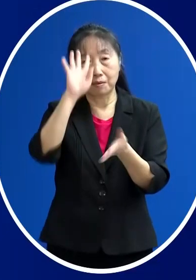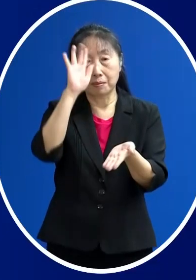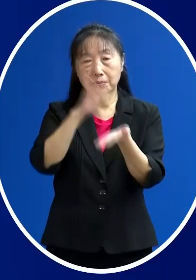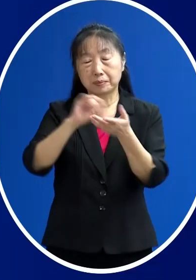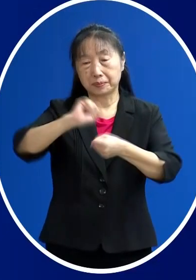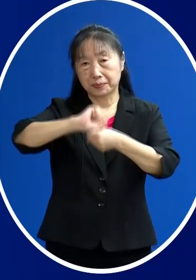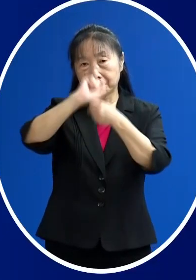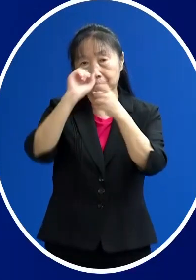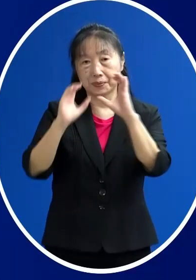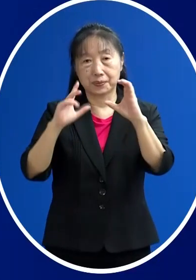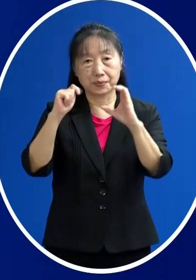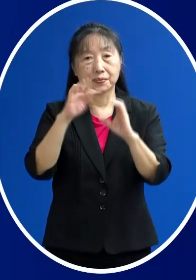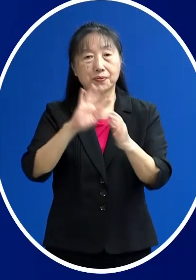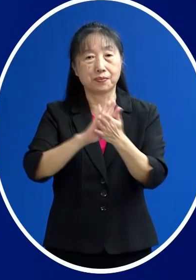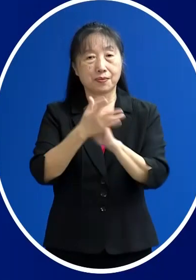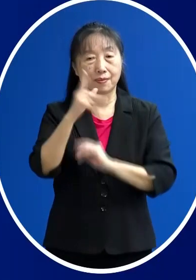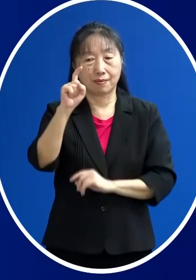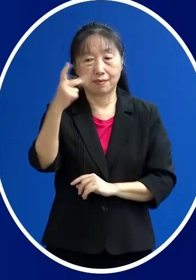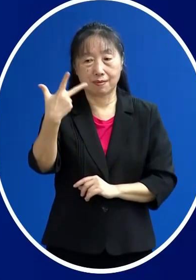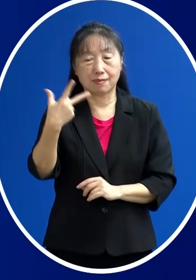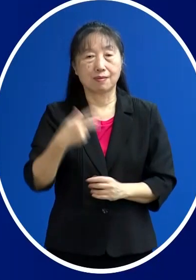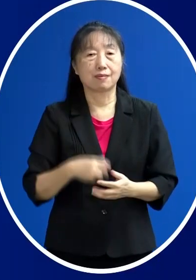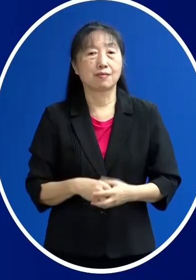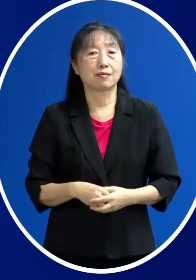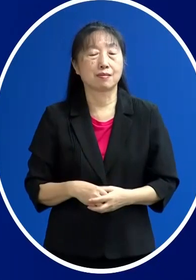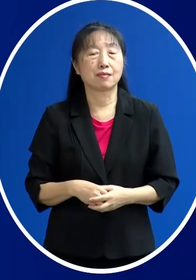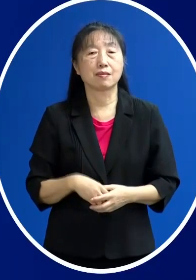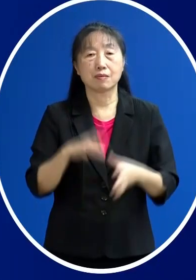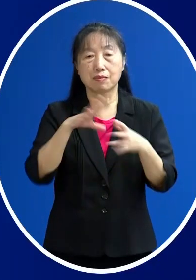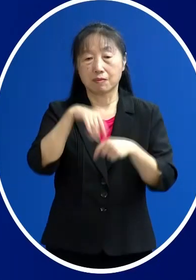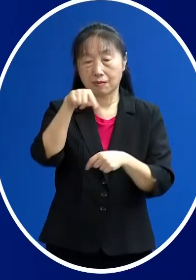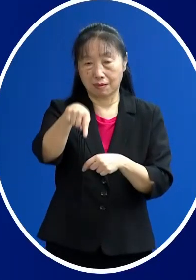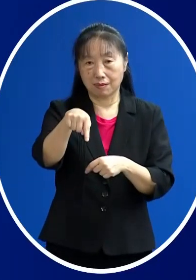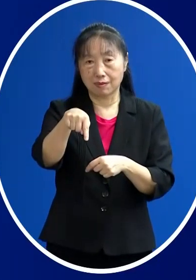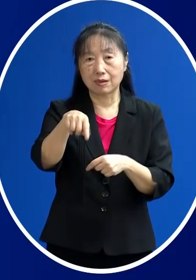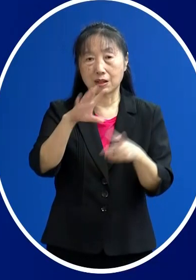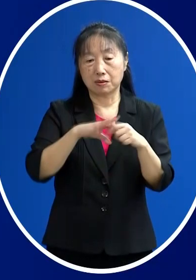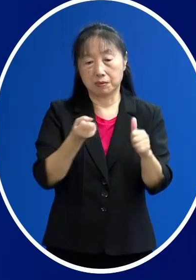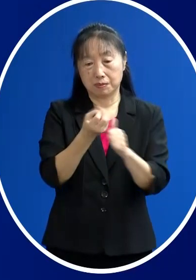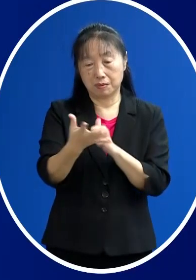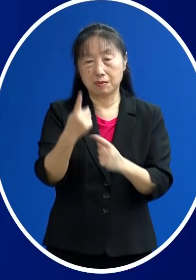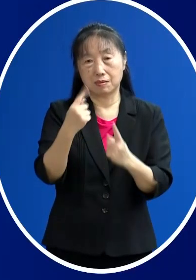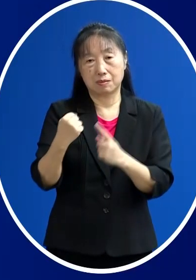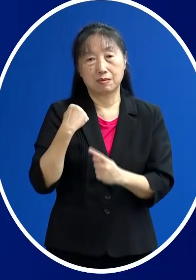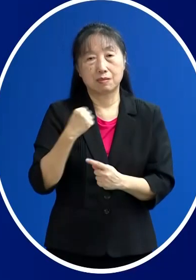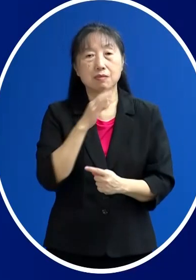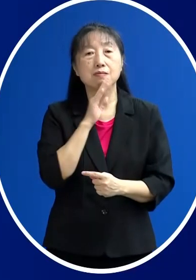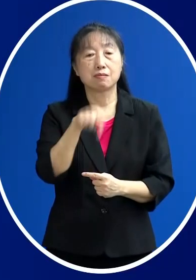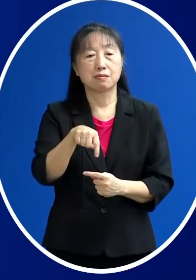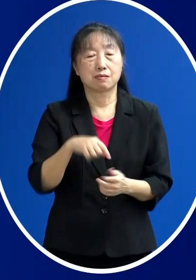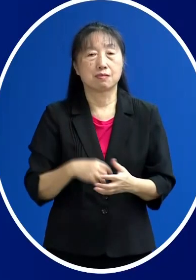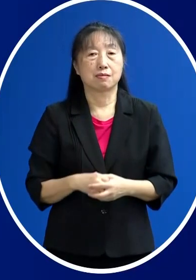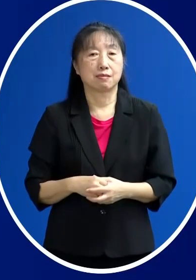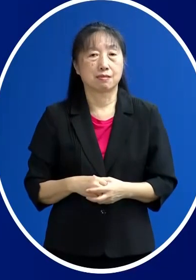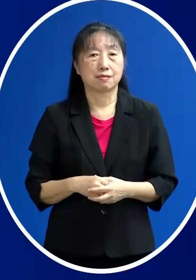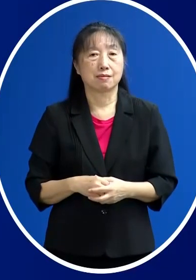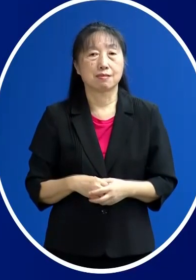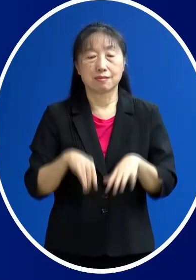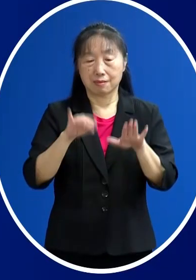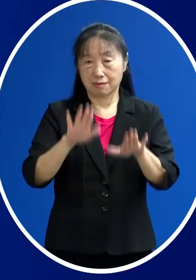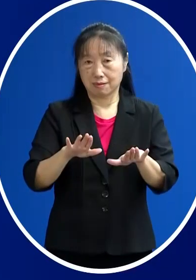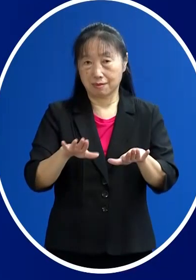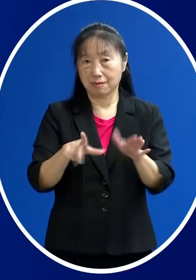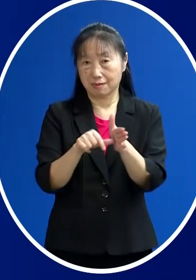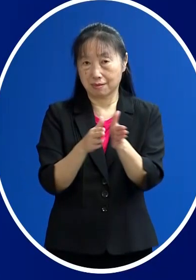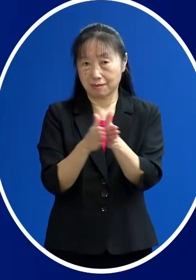高到CT值只有17 所以這個部分來講 應該都還是算傳染力比較強的這個部分 那現階段